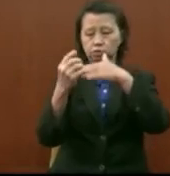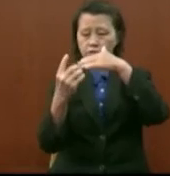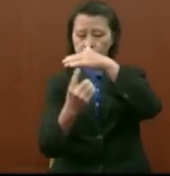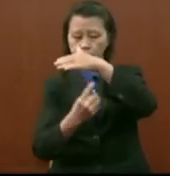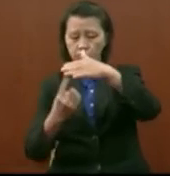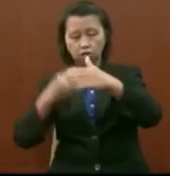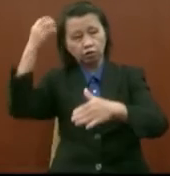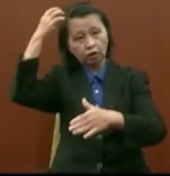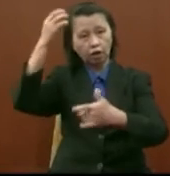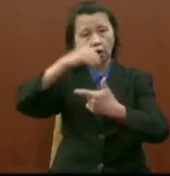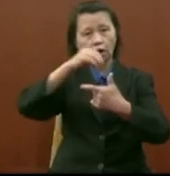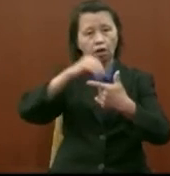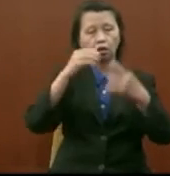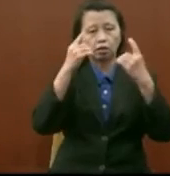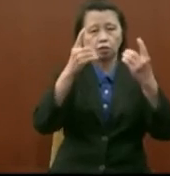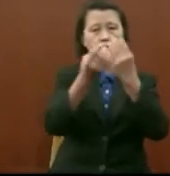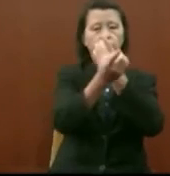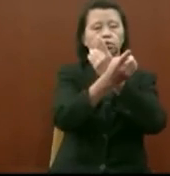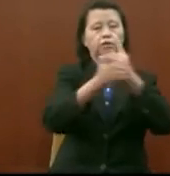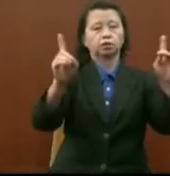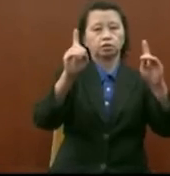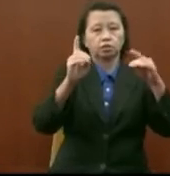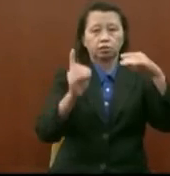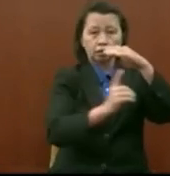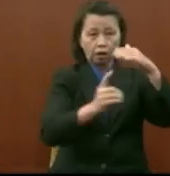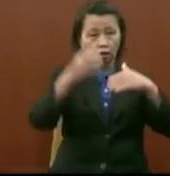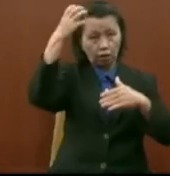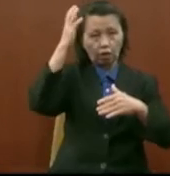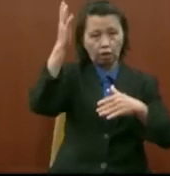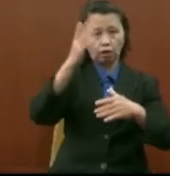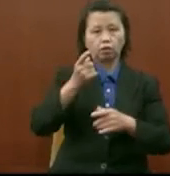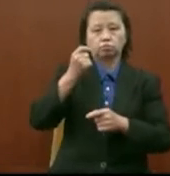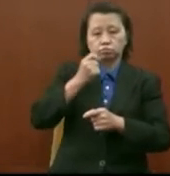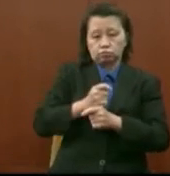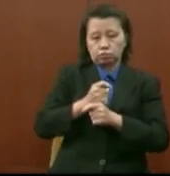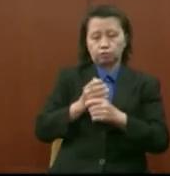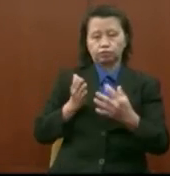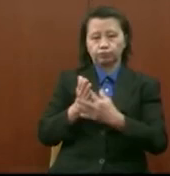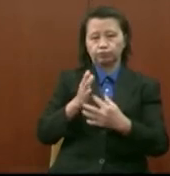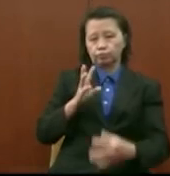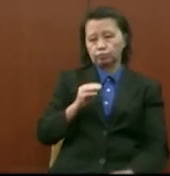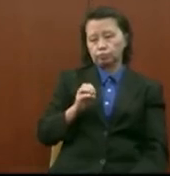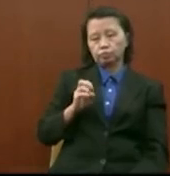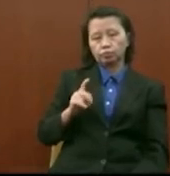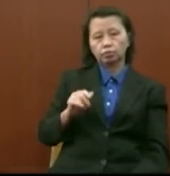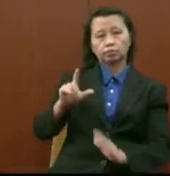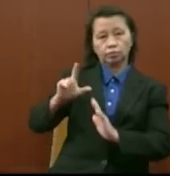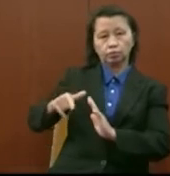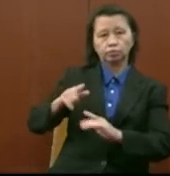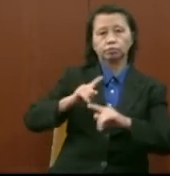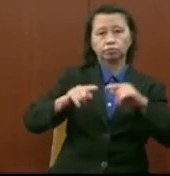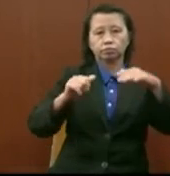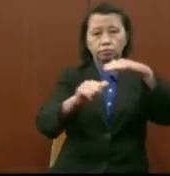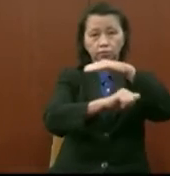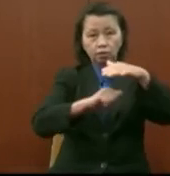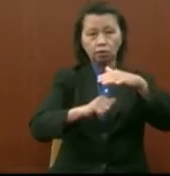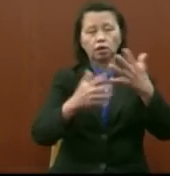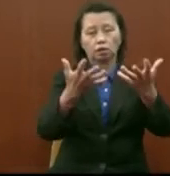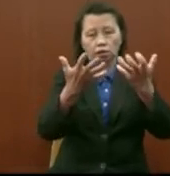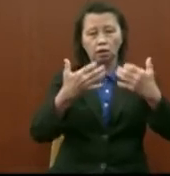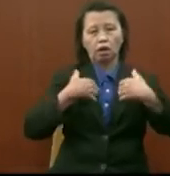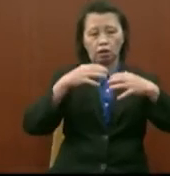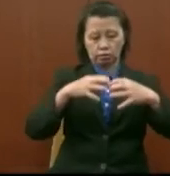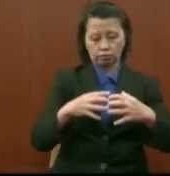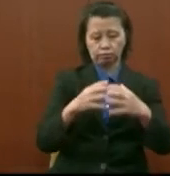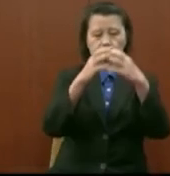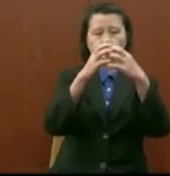Selangor ataupun akademi demokrasi dan dasar Selangor akan ditentukan melalui MMKN kebenaran tetapi asasnya adalah kita nak wujudkan